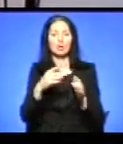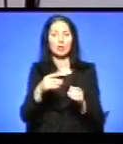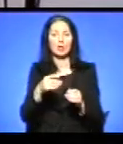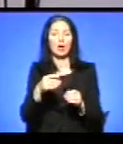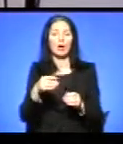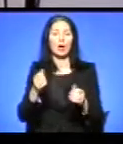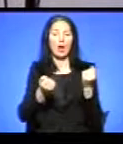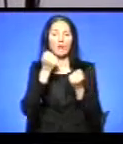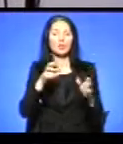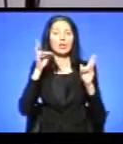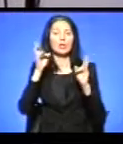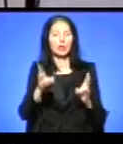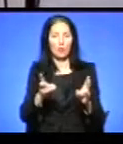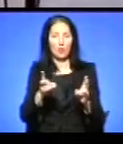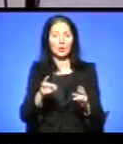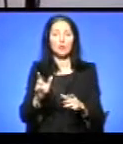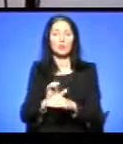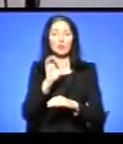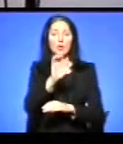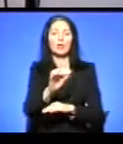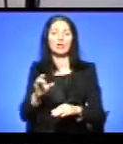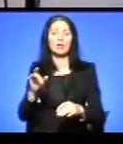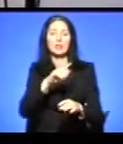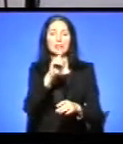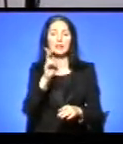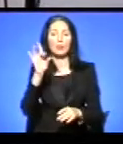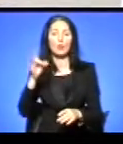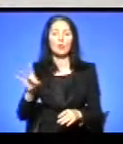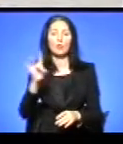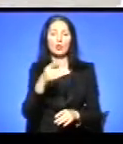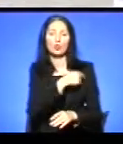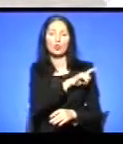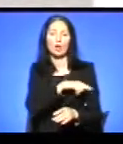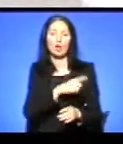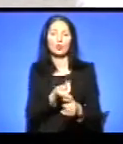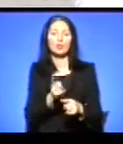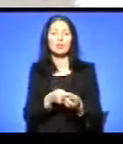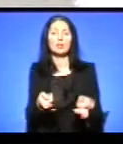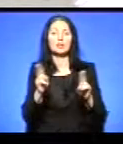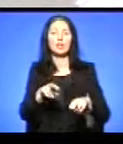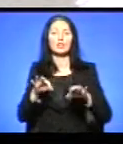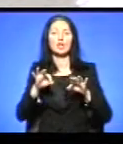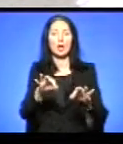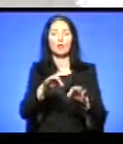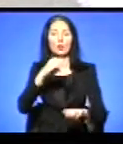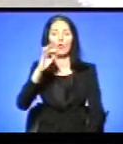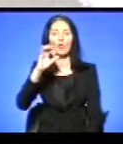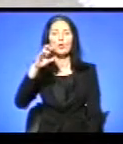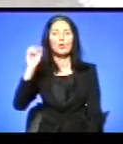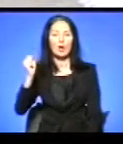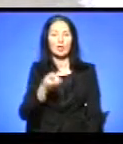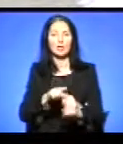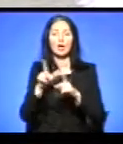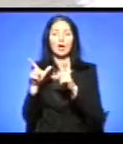до Зборівської центральної районної лікарні. Деталі далі у сюжеті. Це залишки авто «Фольксваген Гольф», яка рухалася